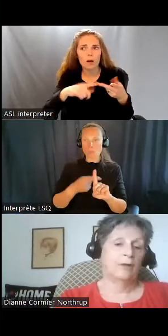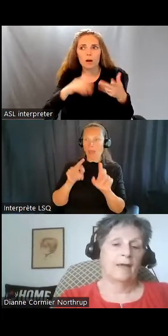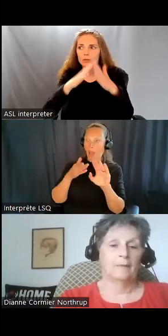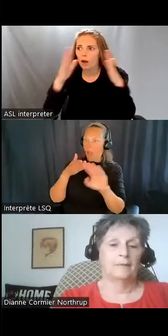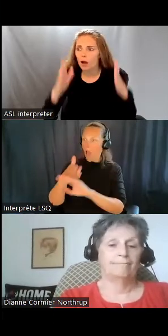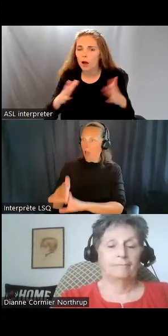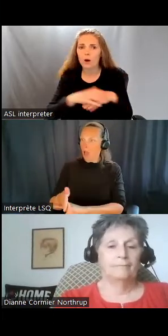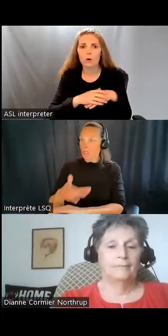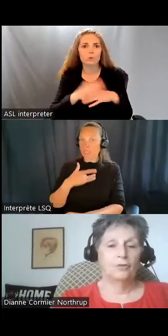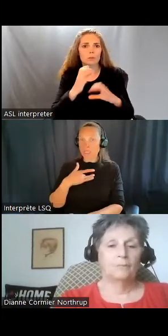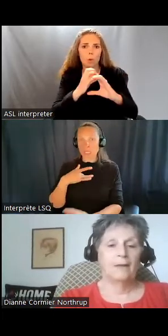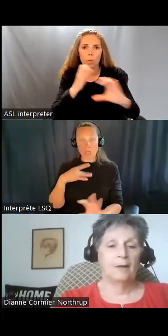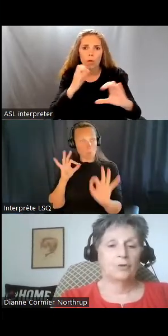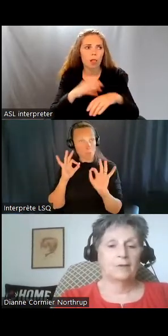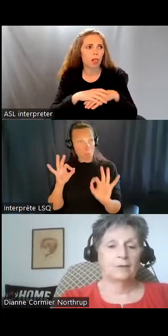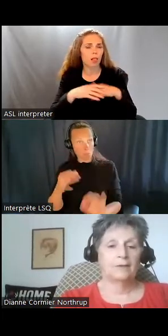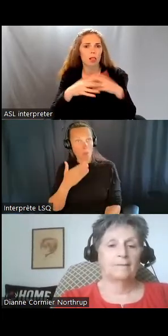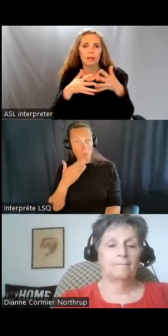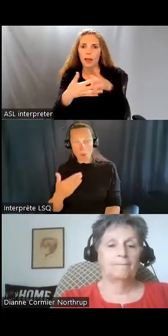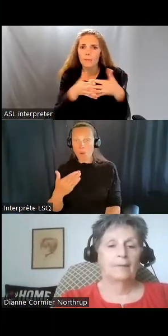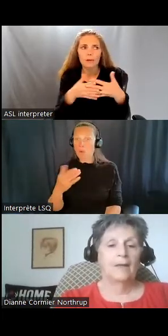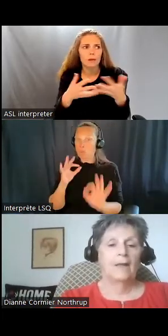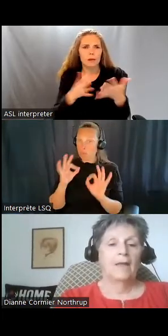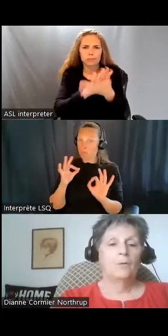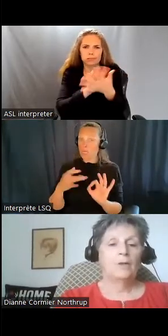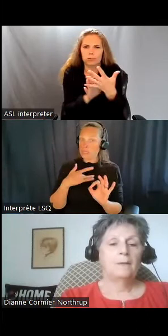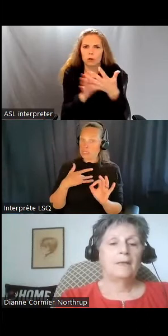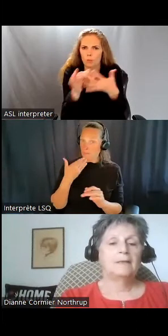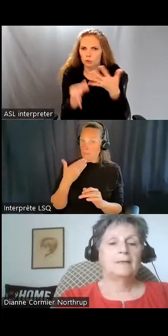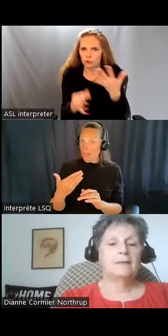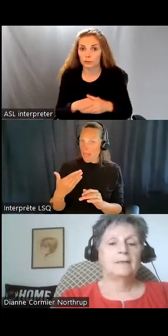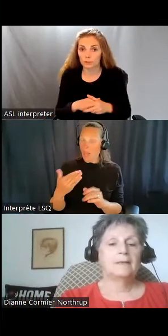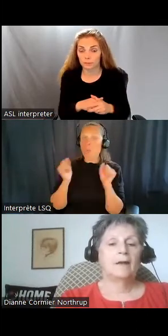une maison mobile. Il y a beaucoup d'options